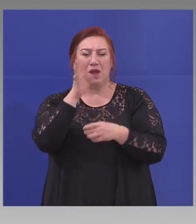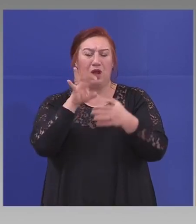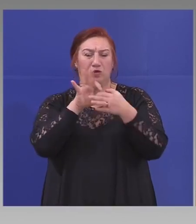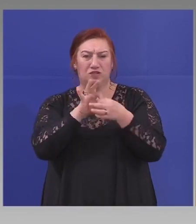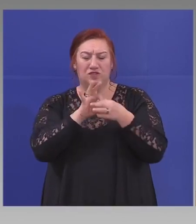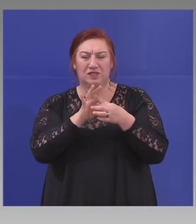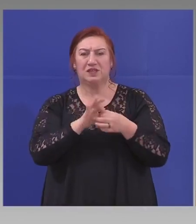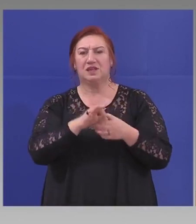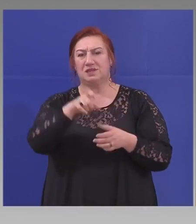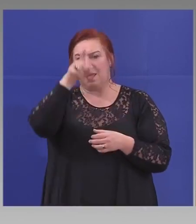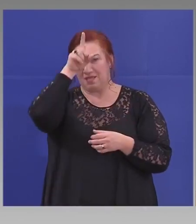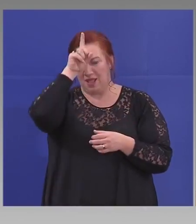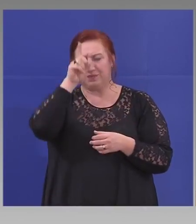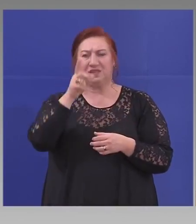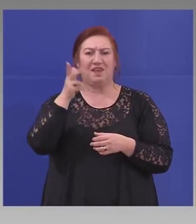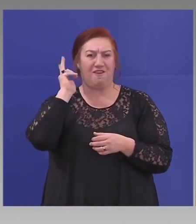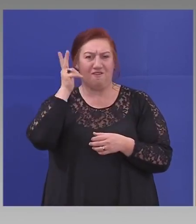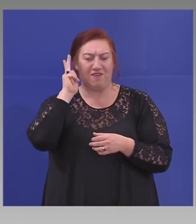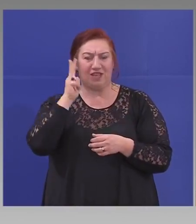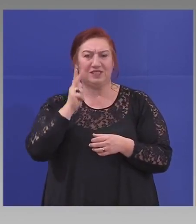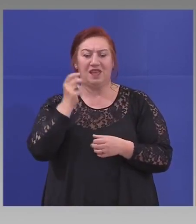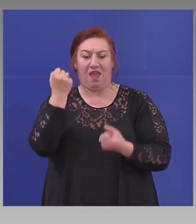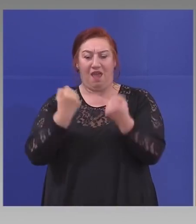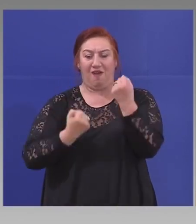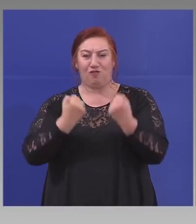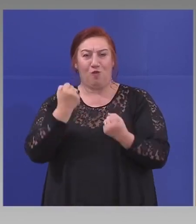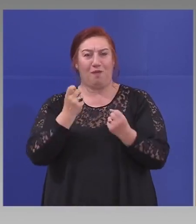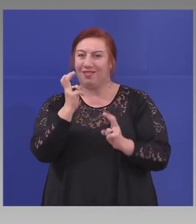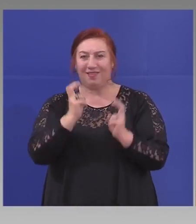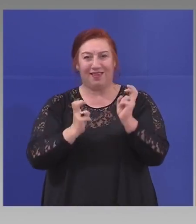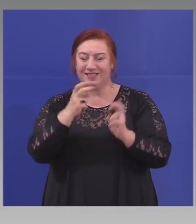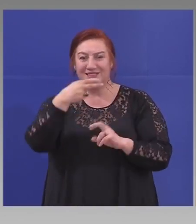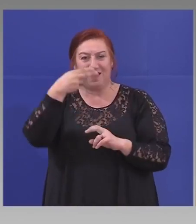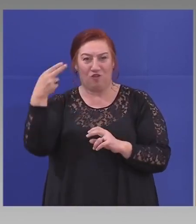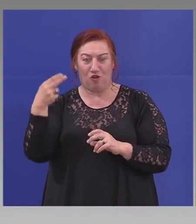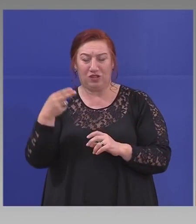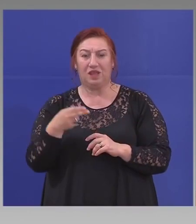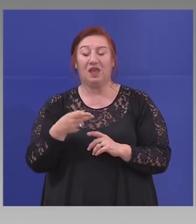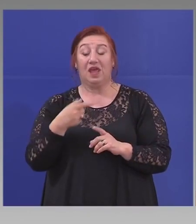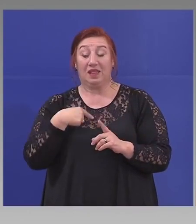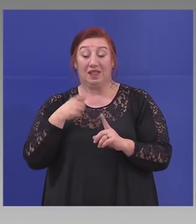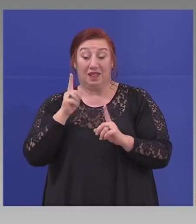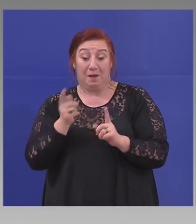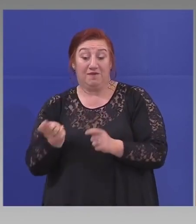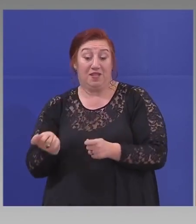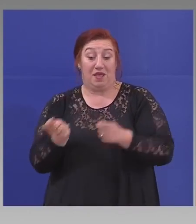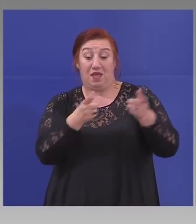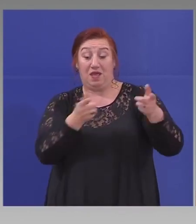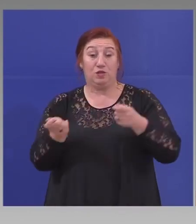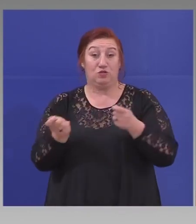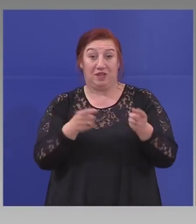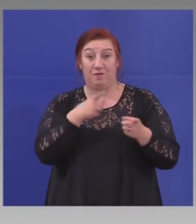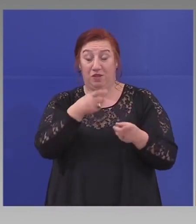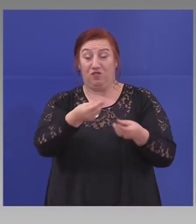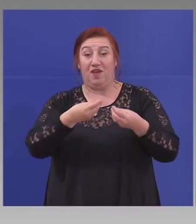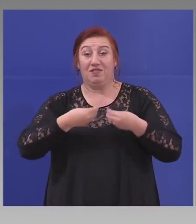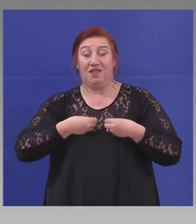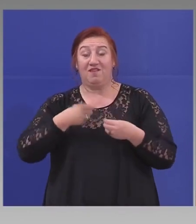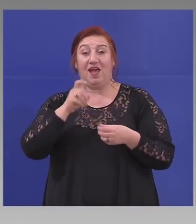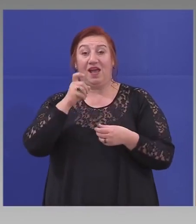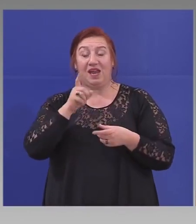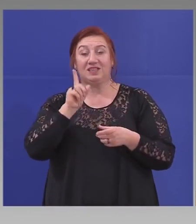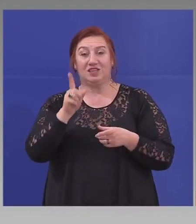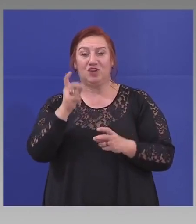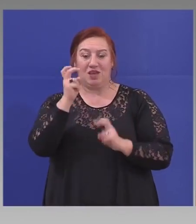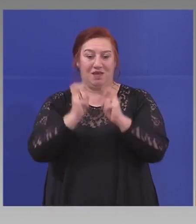автомобилни заводи, особено с тяхната електроника и доставките гарантират, че и заводите са